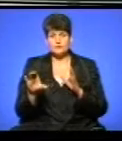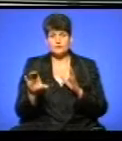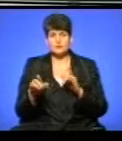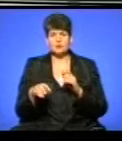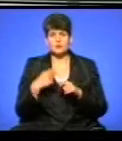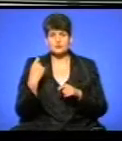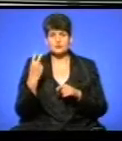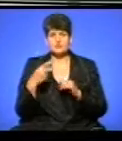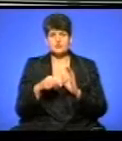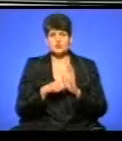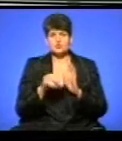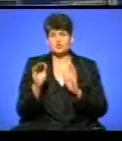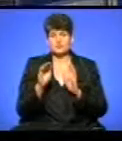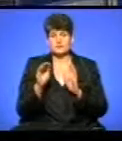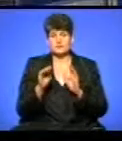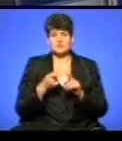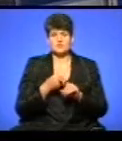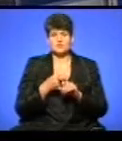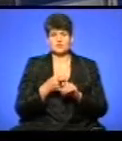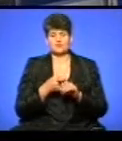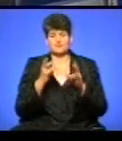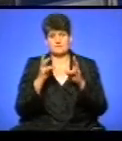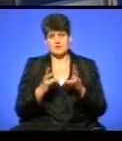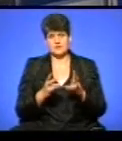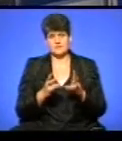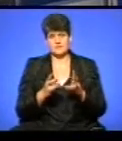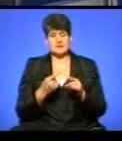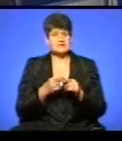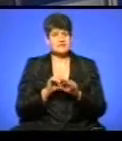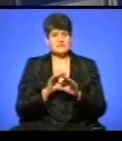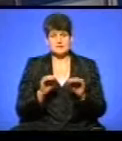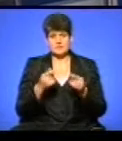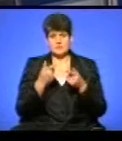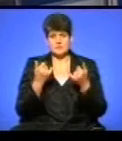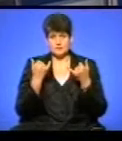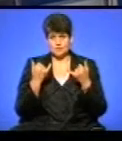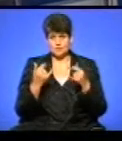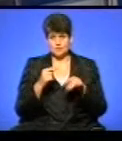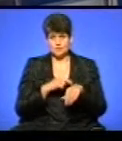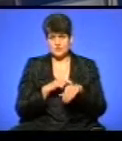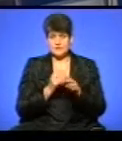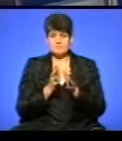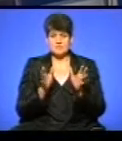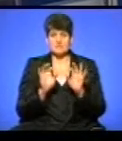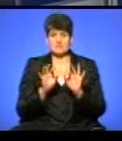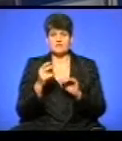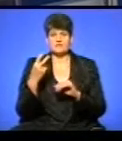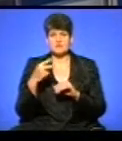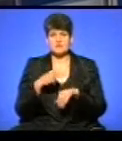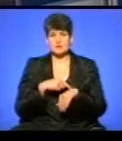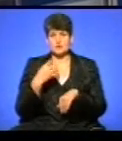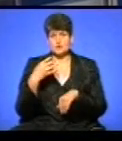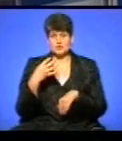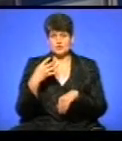жовтня внаслідок аварії. Це вся інформація на цю годину. Більше я розповів вам о 20.40.